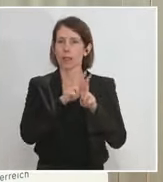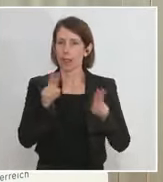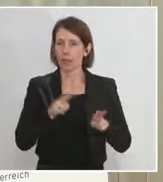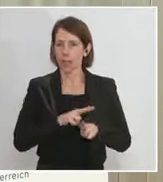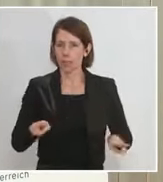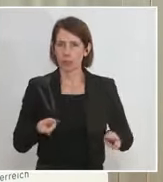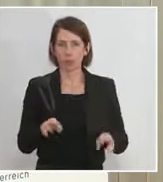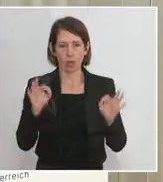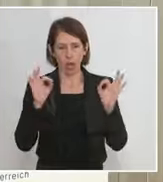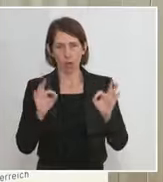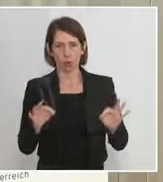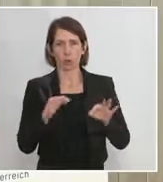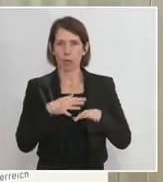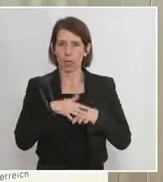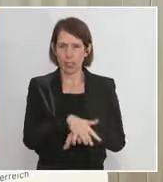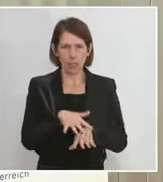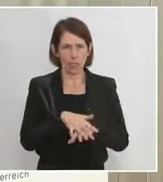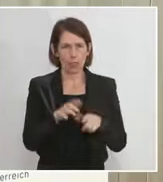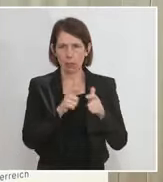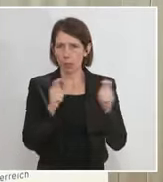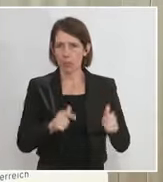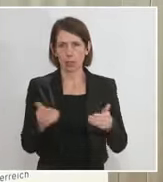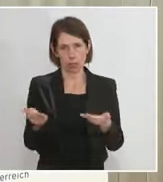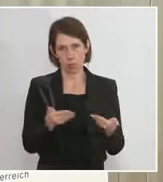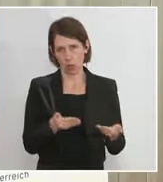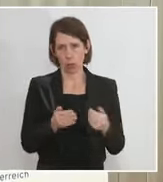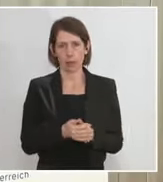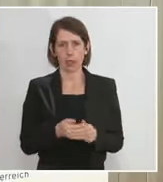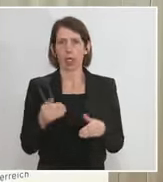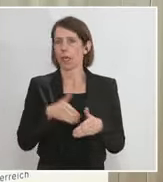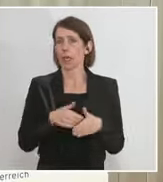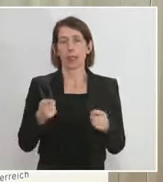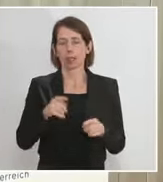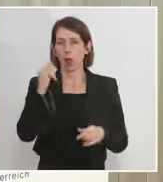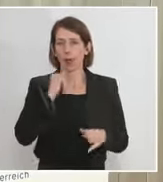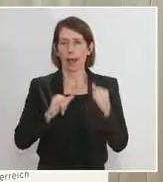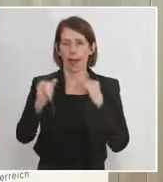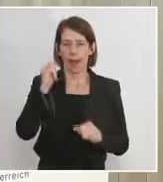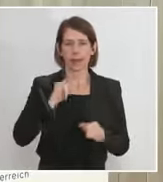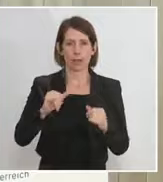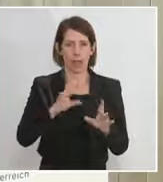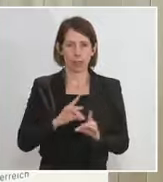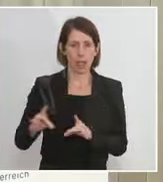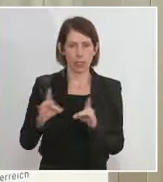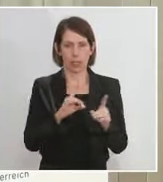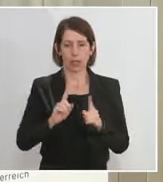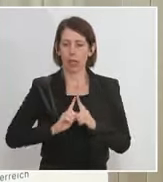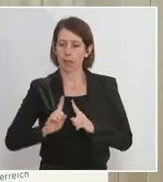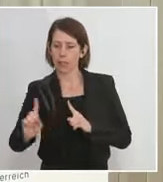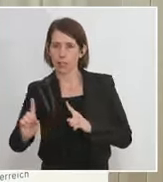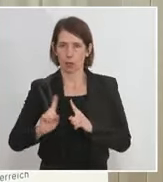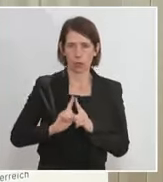gut integriertes Paket haben. Es geht ja auch um Reisetätigkeiten, die damit in beide Richtungen ermöglicht werden sollen.